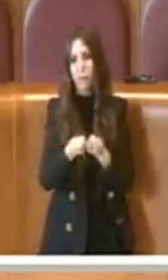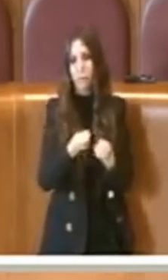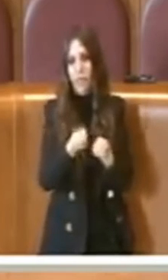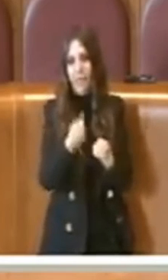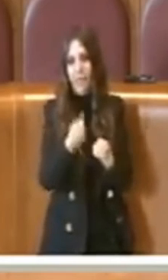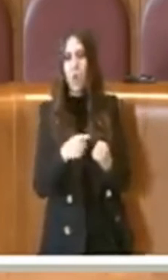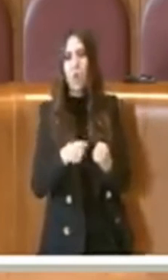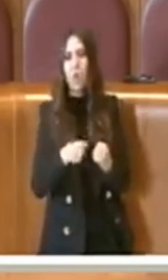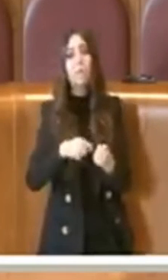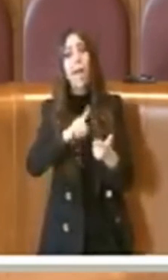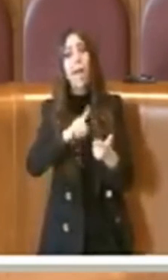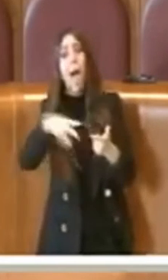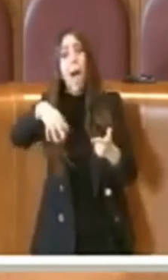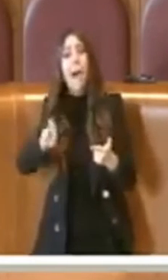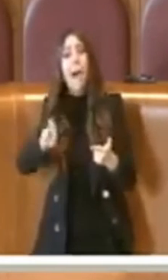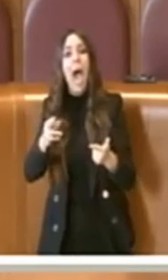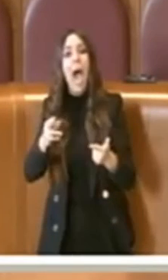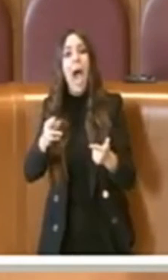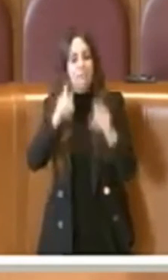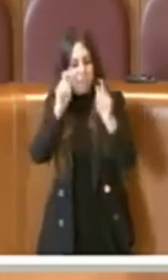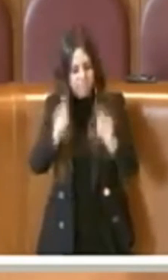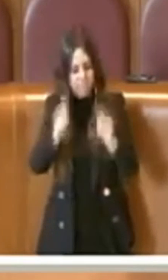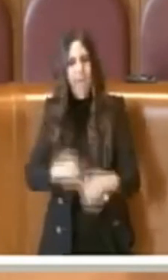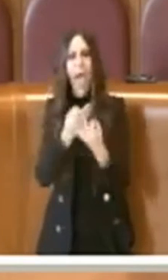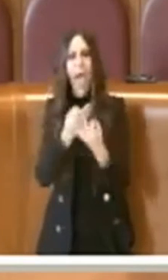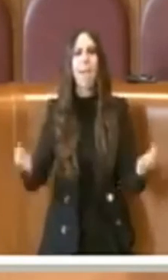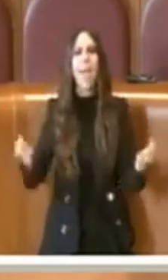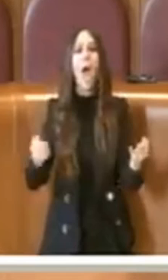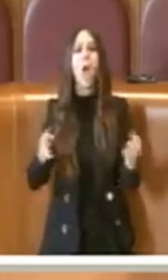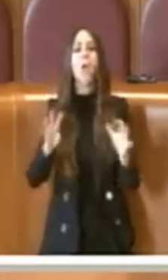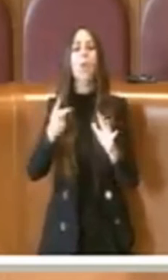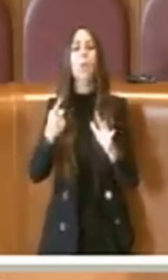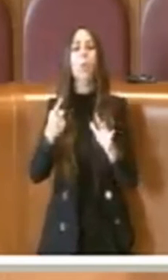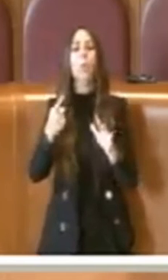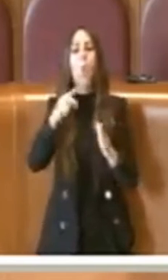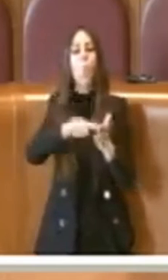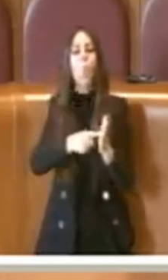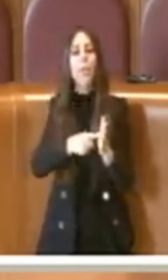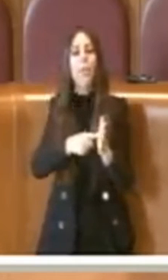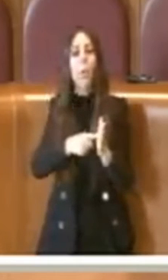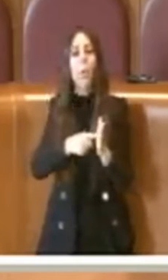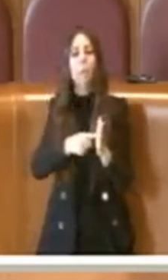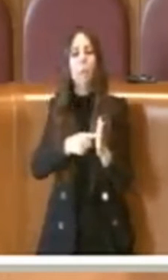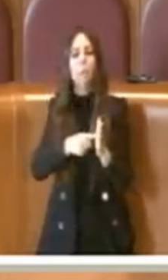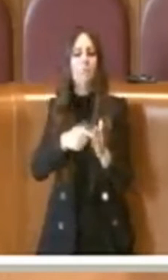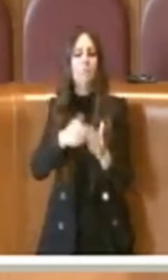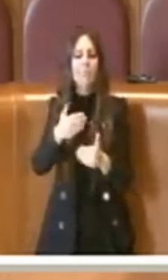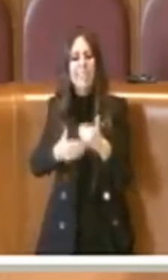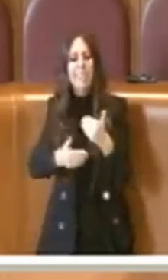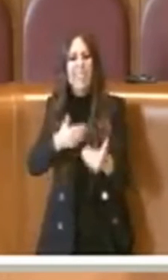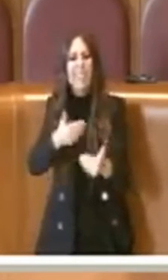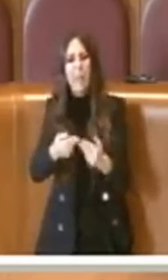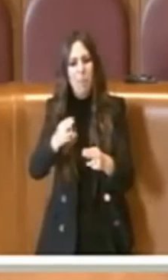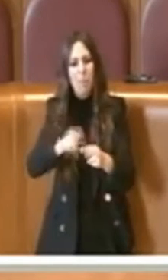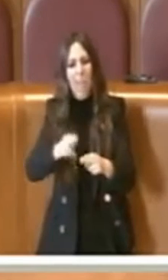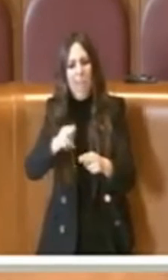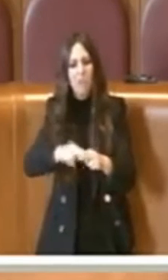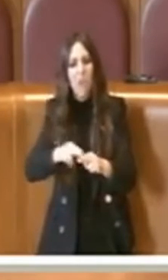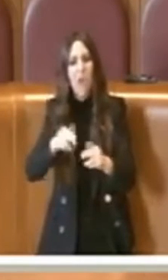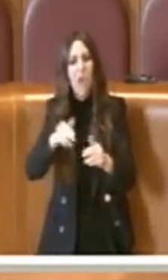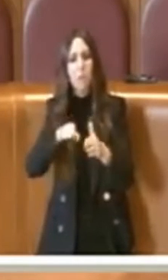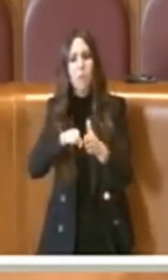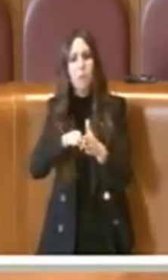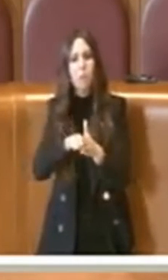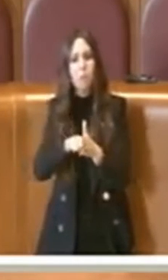Marino è iniziato benissimo nel 2014 con 91 milioni, poi è andato un po' via via peggiorando, 19 milioni